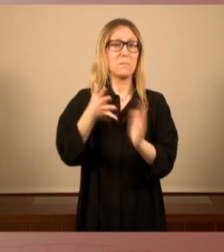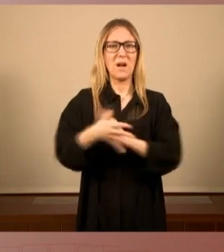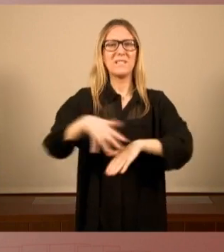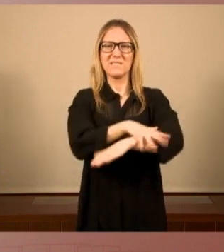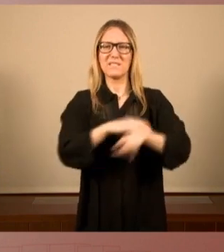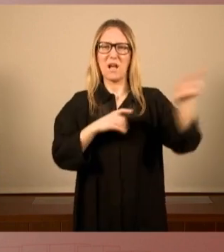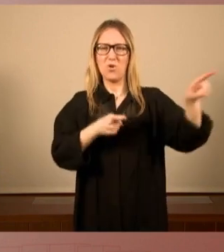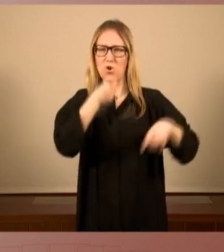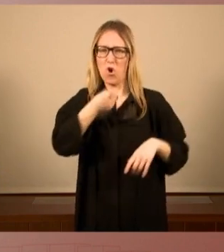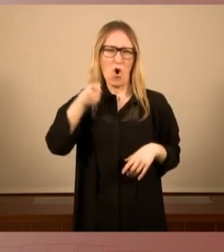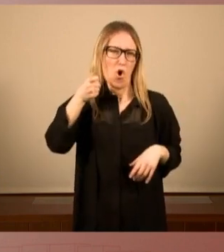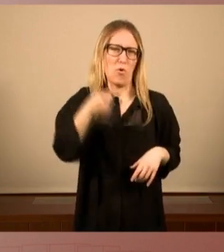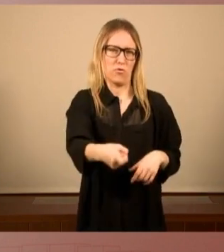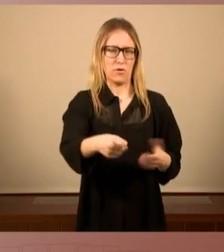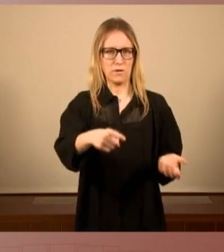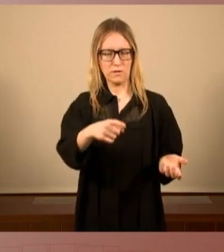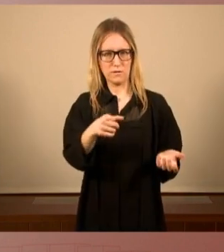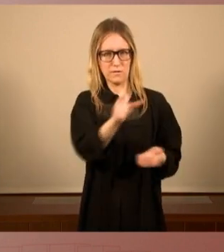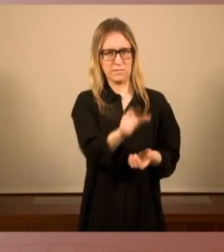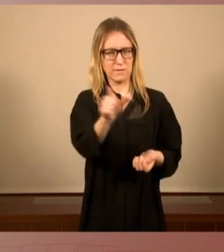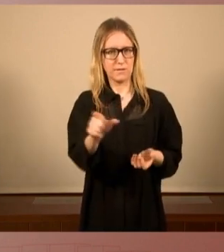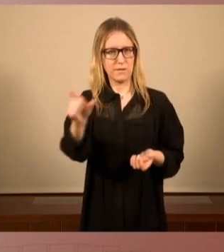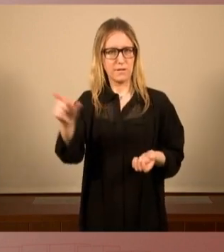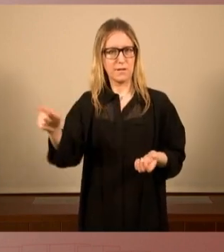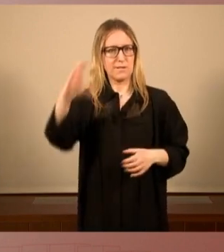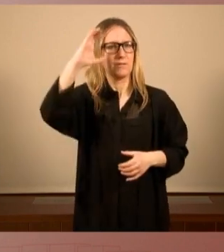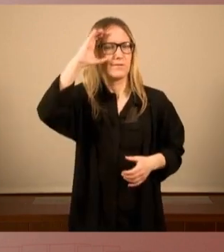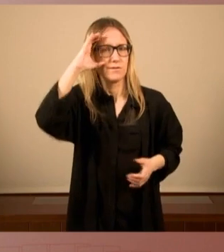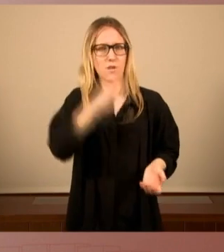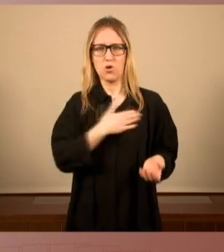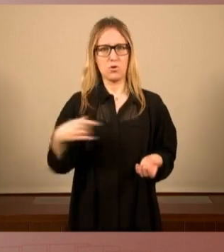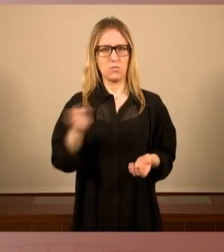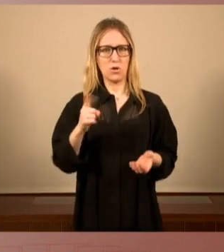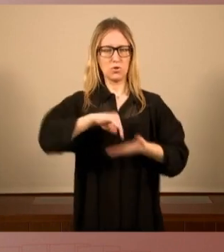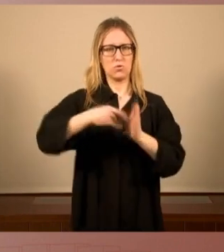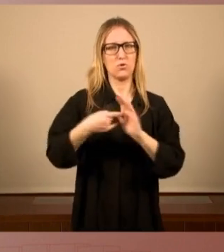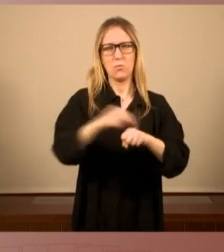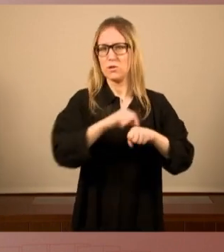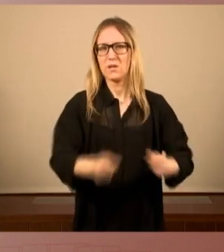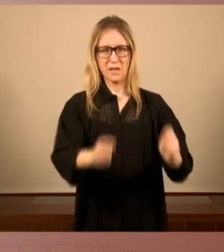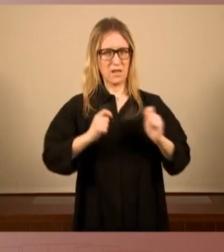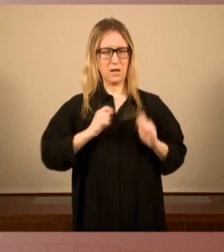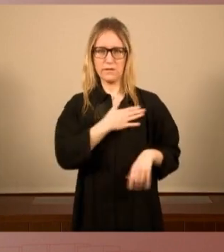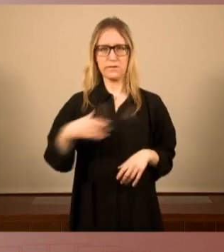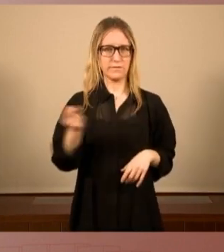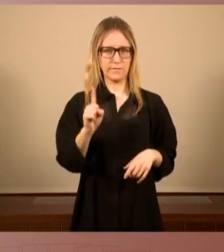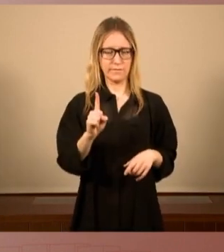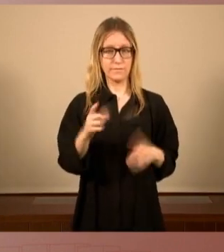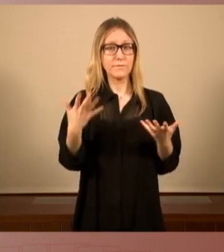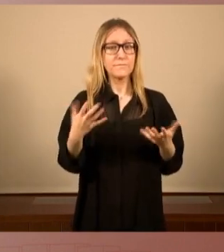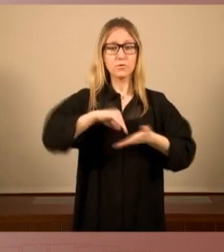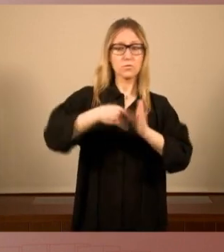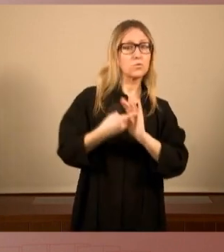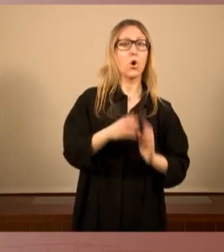que no vol escoltar i que no vol posar solució política no ho resoldrem només des de la institució